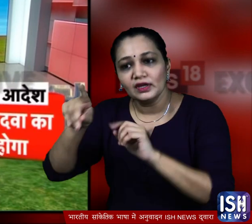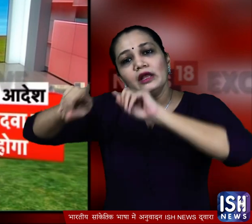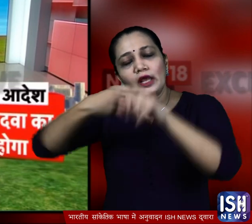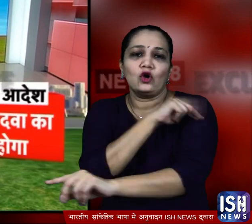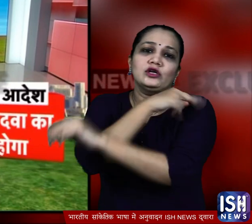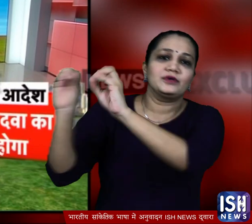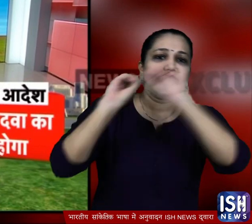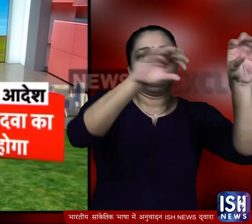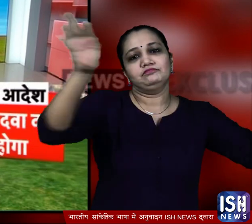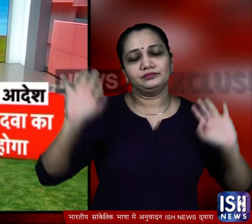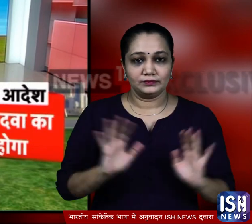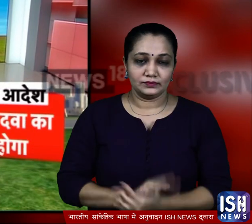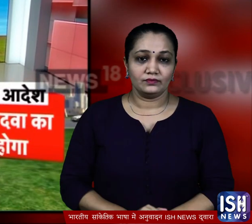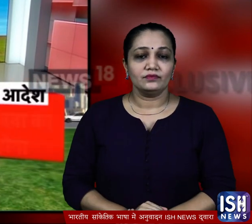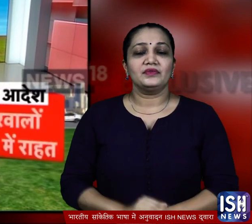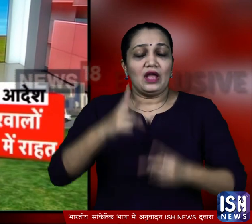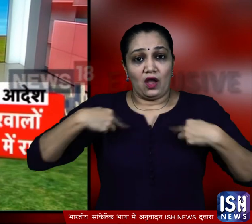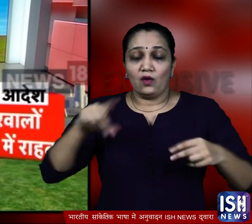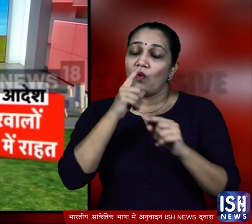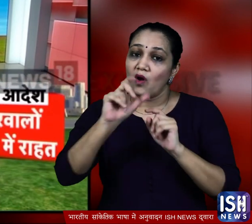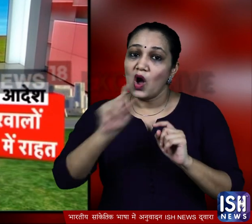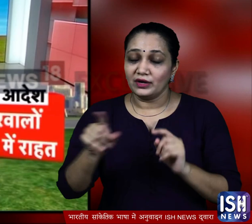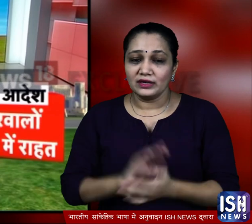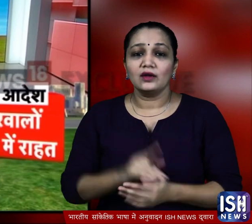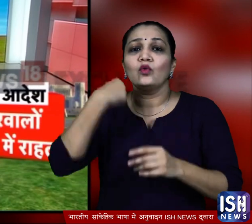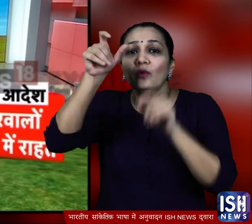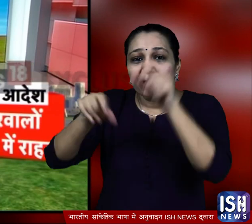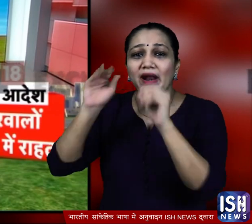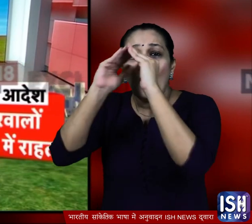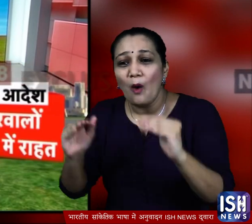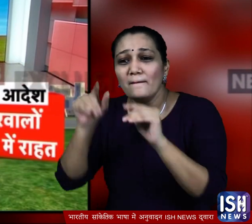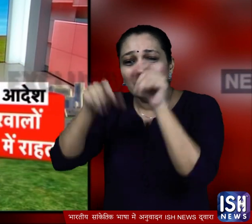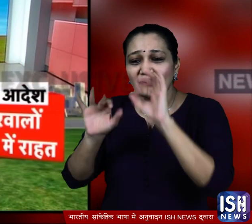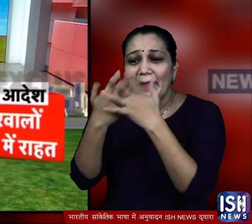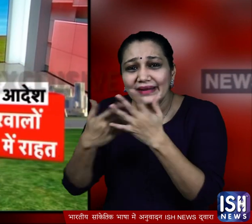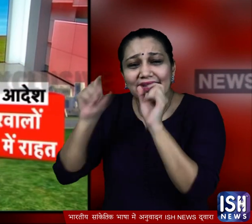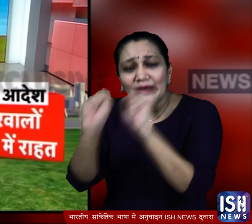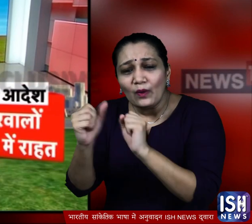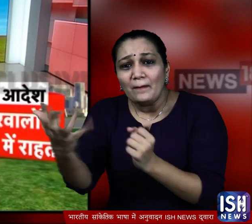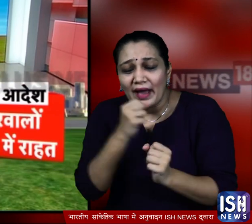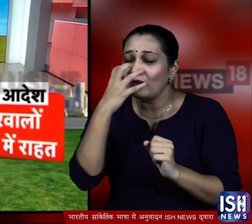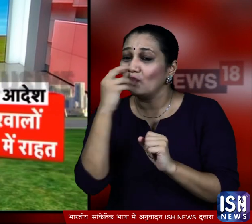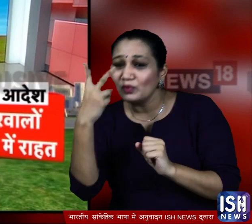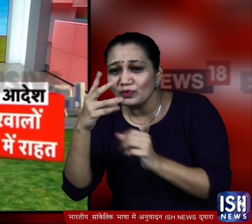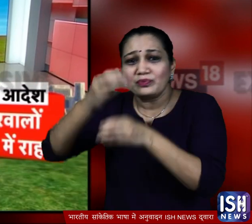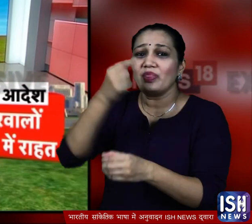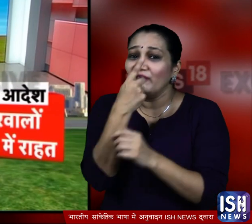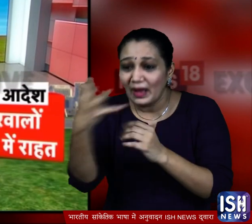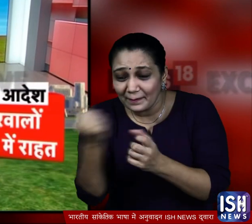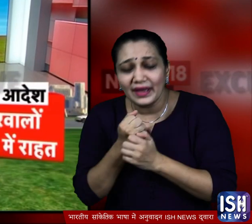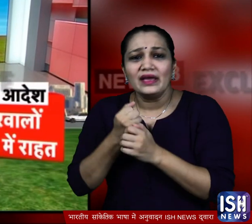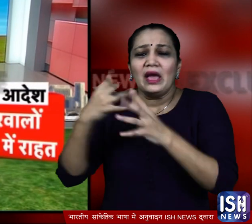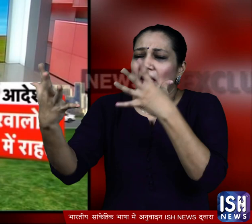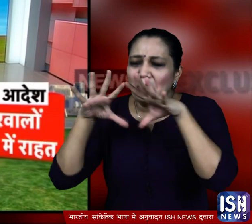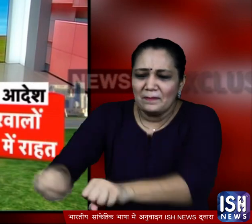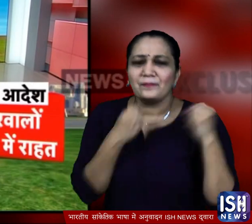इनको अस्पतालों के लिए जारी करेंगे हालकि हाई कोट ने ये भी साफ कर दिया कि मरीजों के घरवालों ने अगर ये दवा या ऑक्सिजन सिलिंडर खरीदी है तो